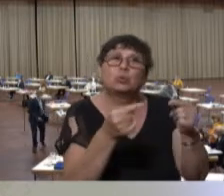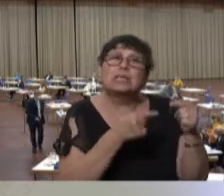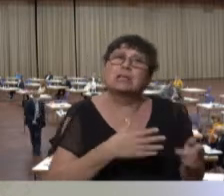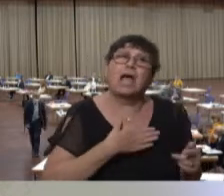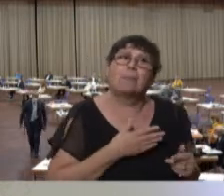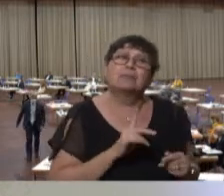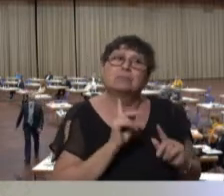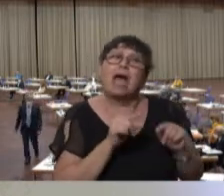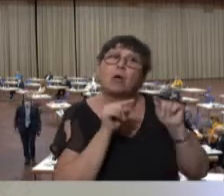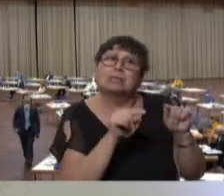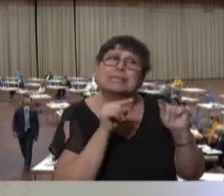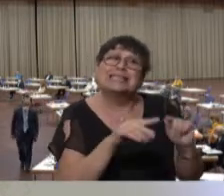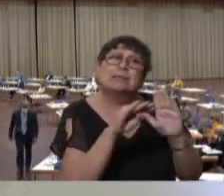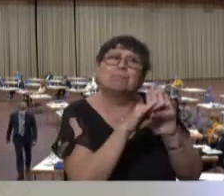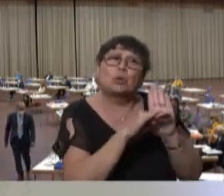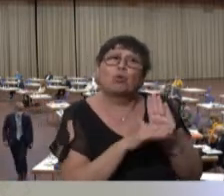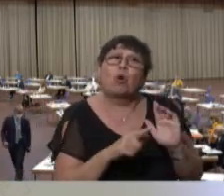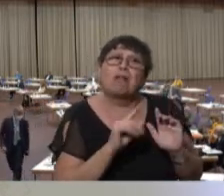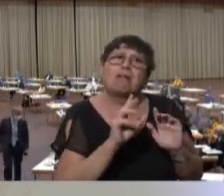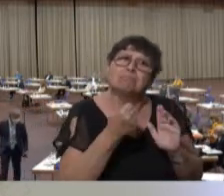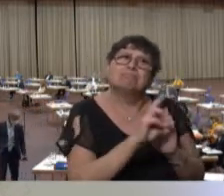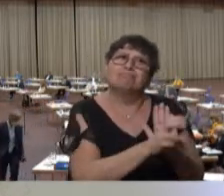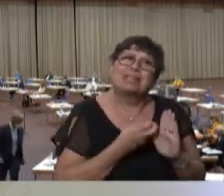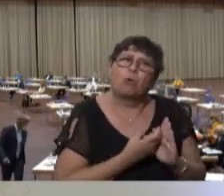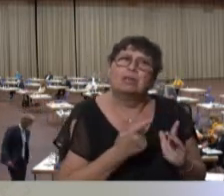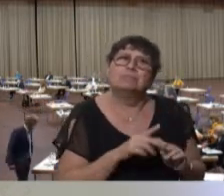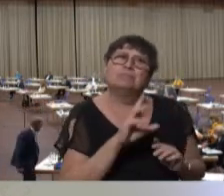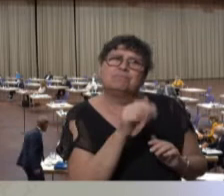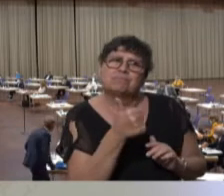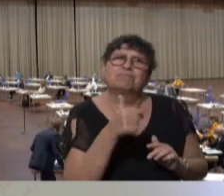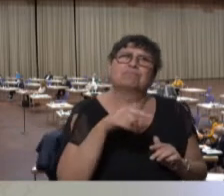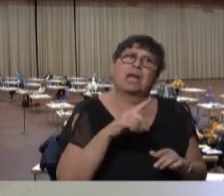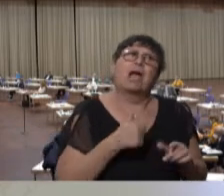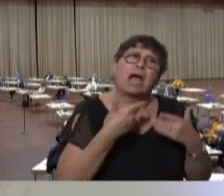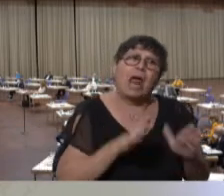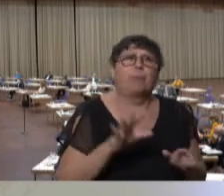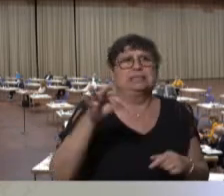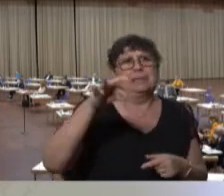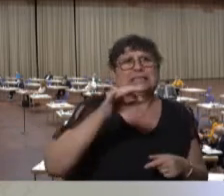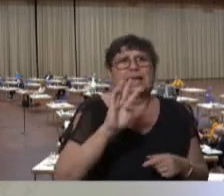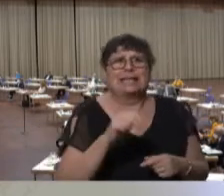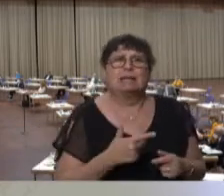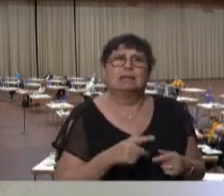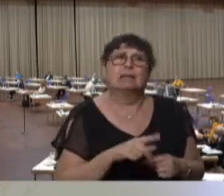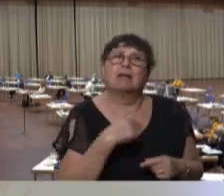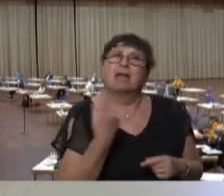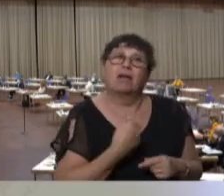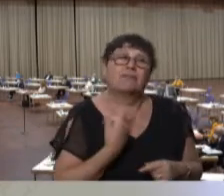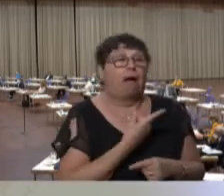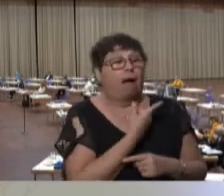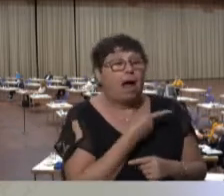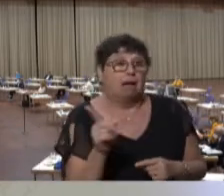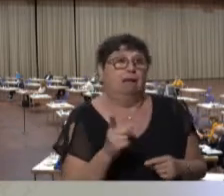Und ich will auch aus diesem Protokoll zitieren, mit Erlaubnis der Präsidentin. Wir alle